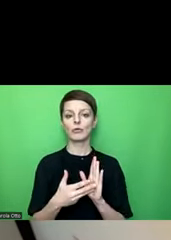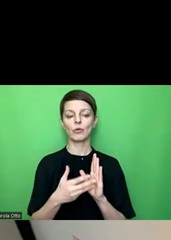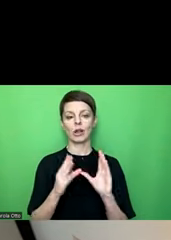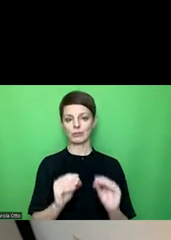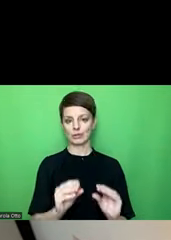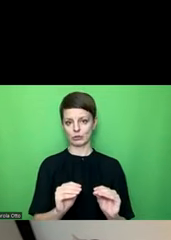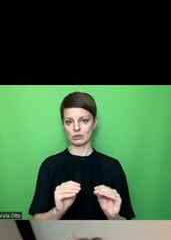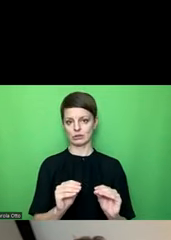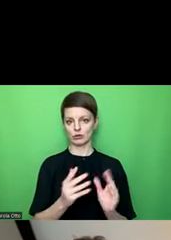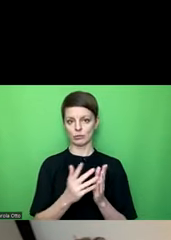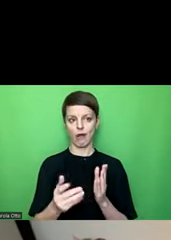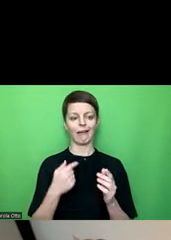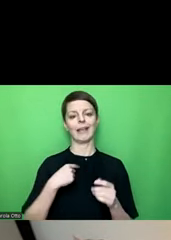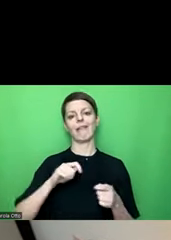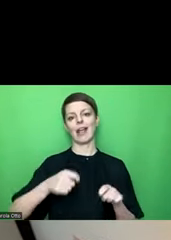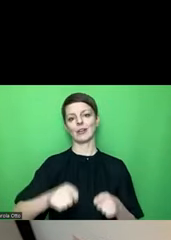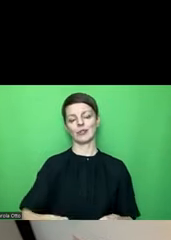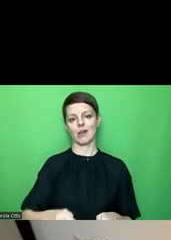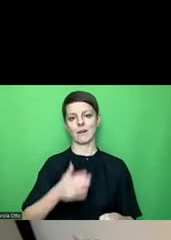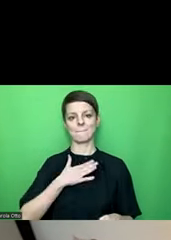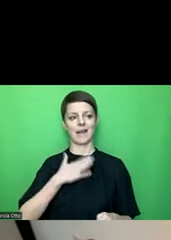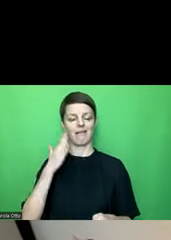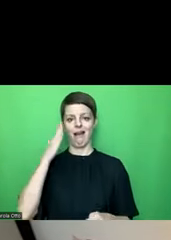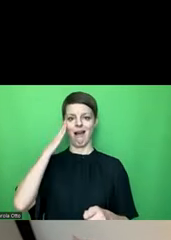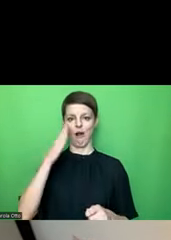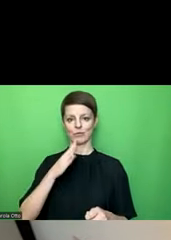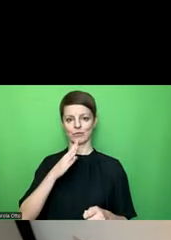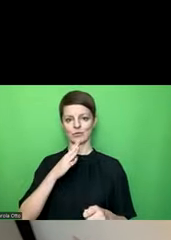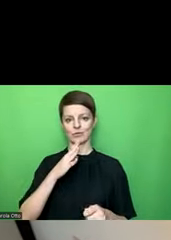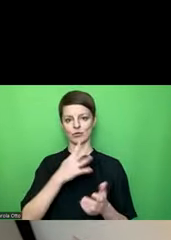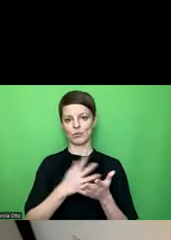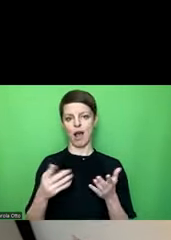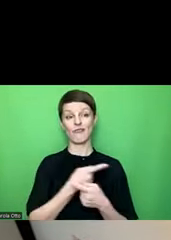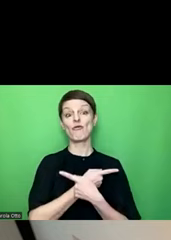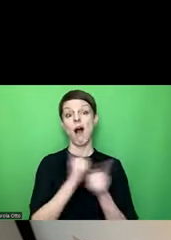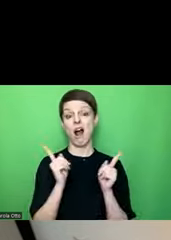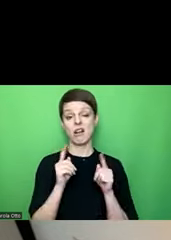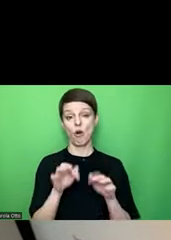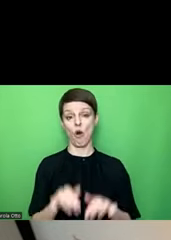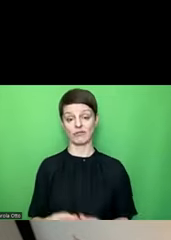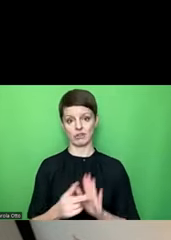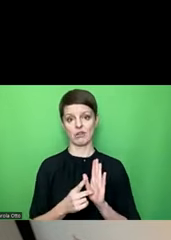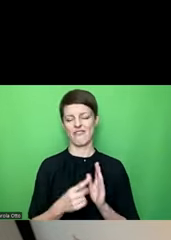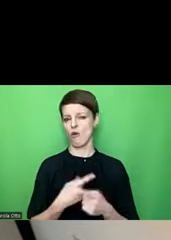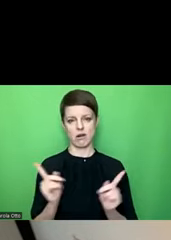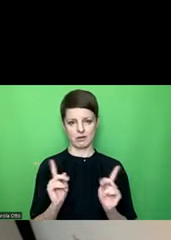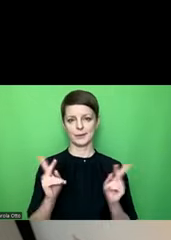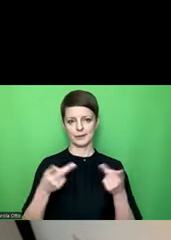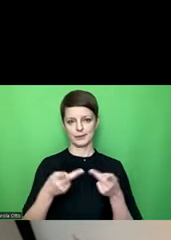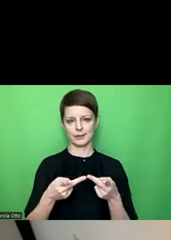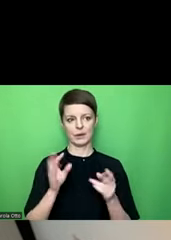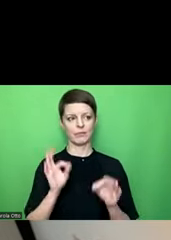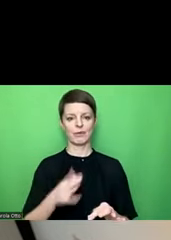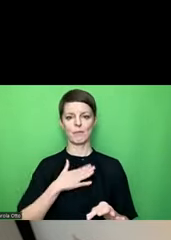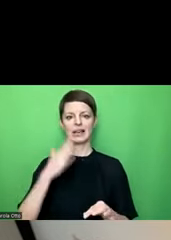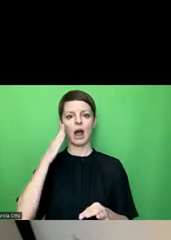Sprache, die ich eingestellt habe, als meine Hauptsprache für alle Office-Dateien. Und wenn ich meine Hauptsprache